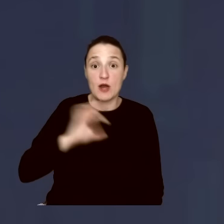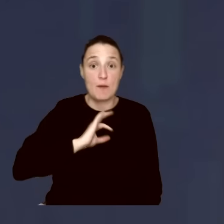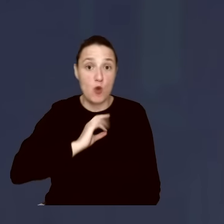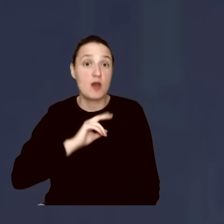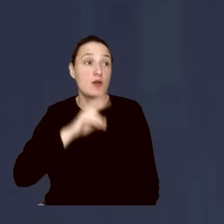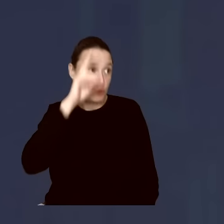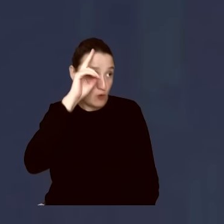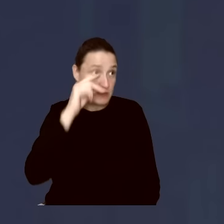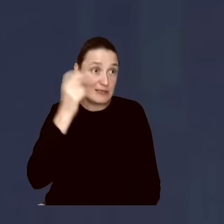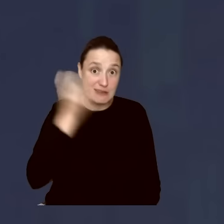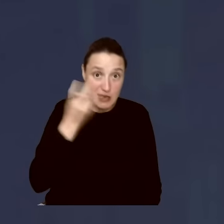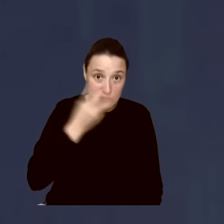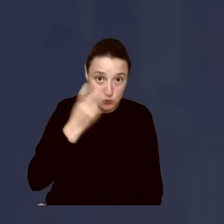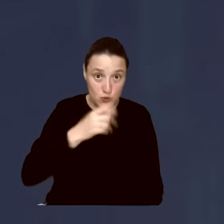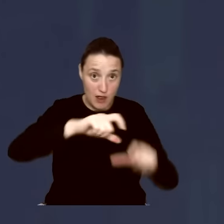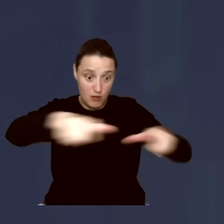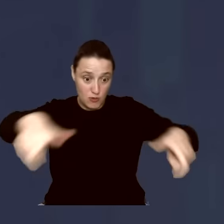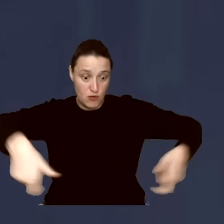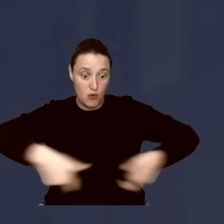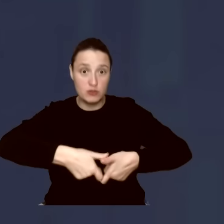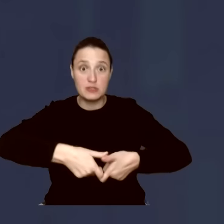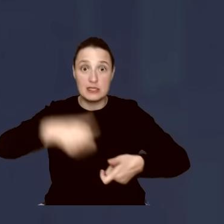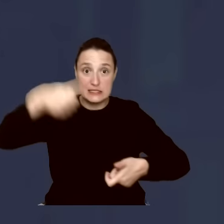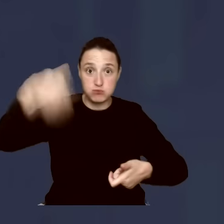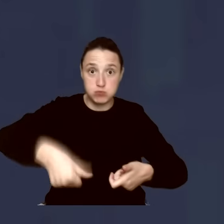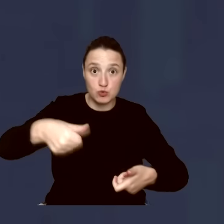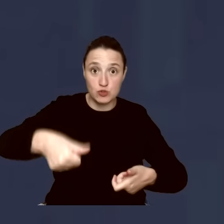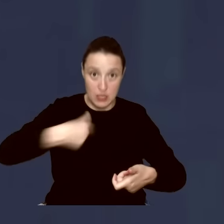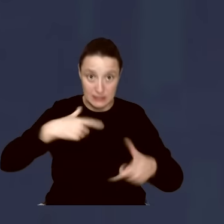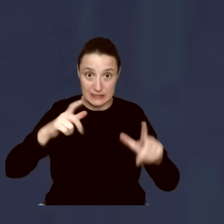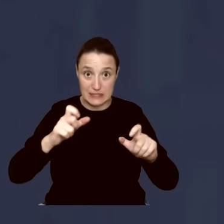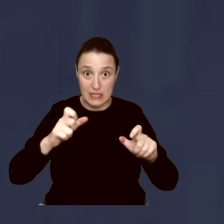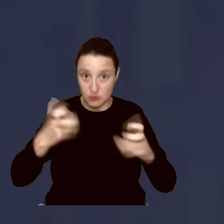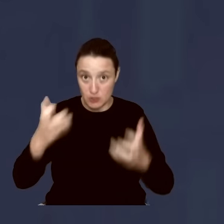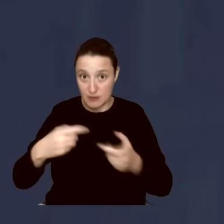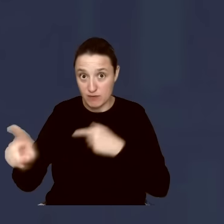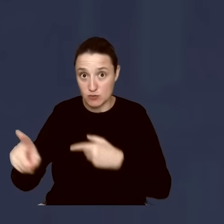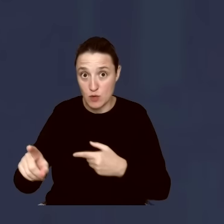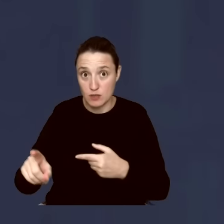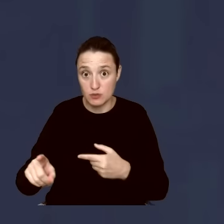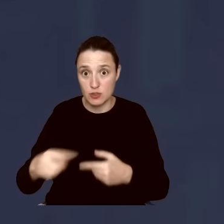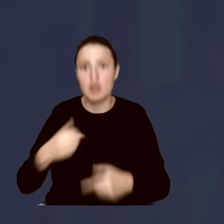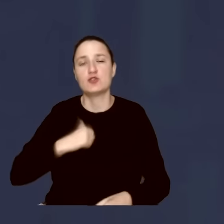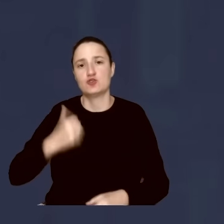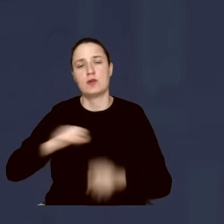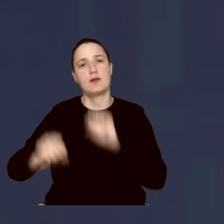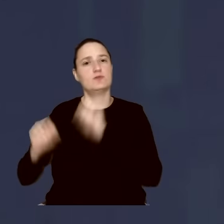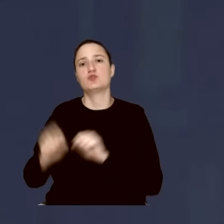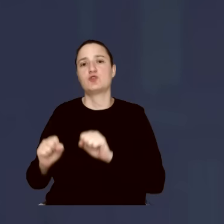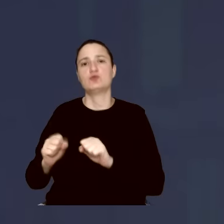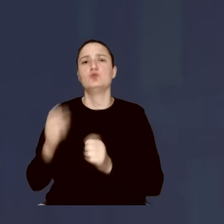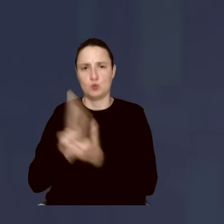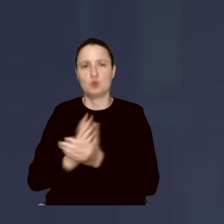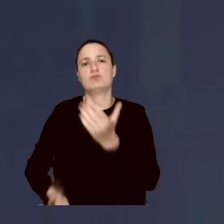interesuje moja deska klozetowa, czy spółczka, to już zrobię zdjęcie i wyślę. Czekam na rozprawę, pozew mój jest złożony,